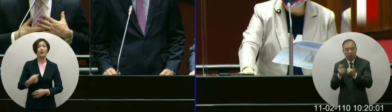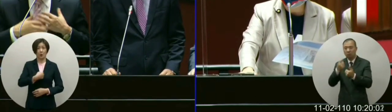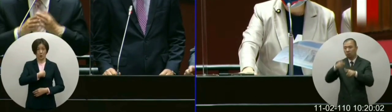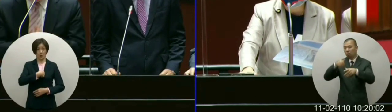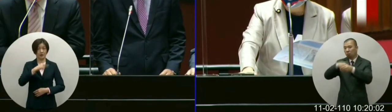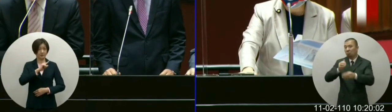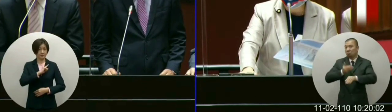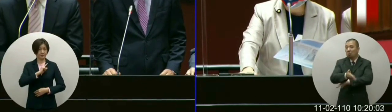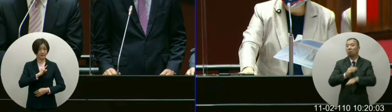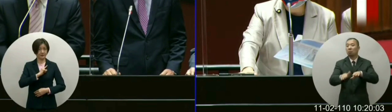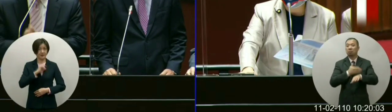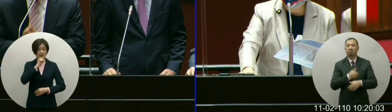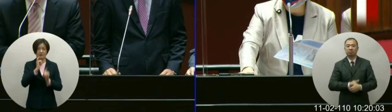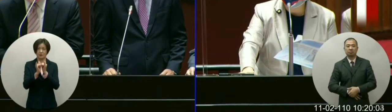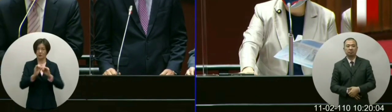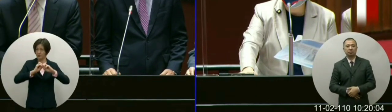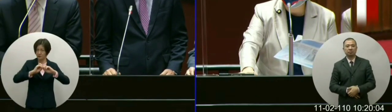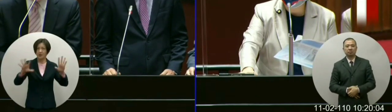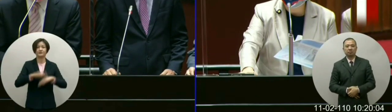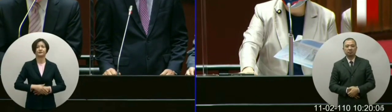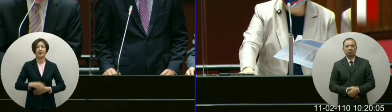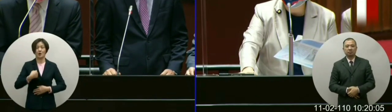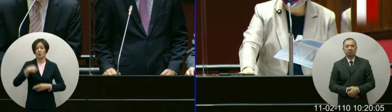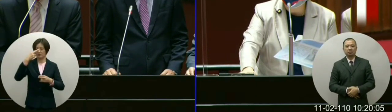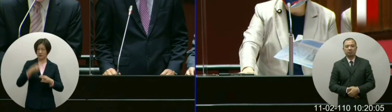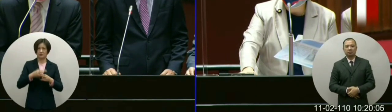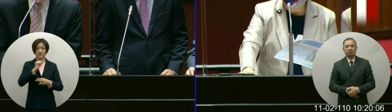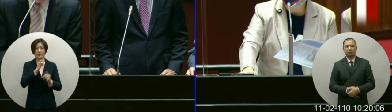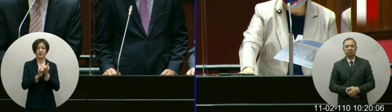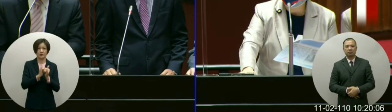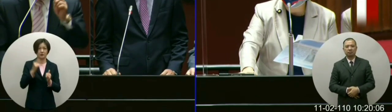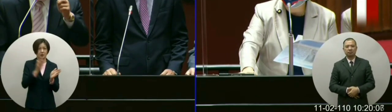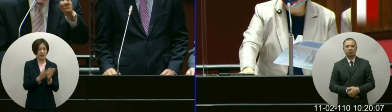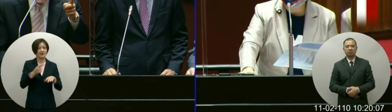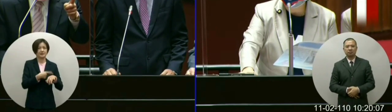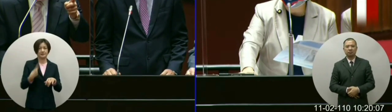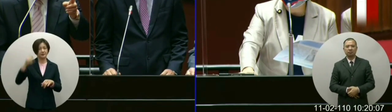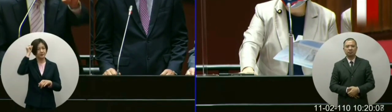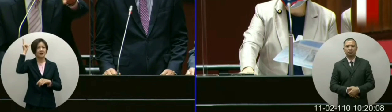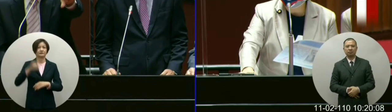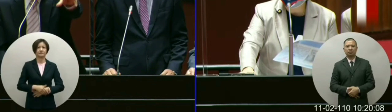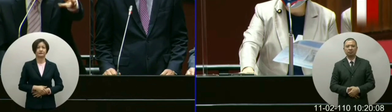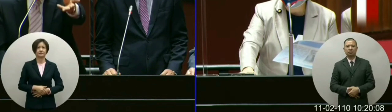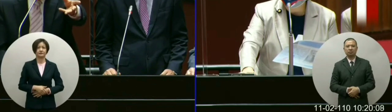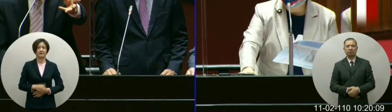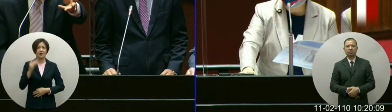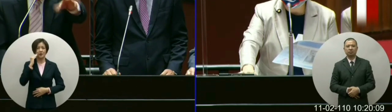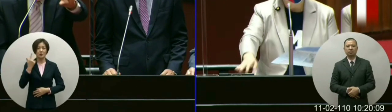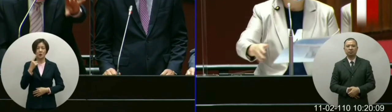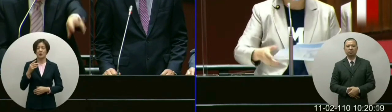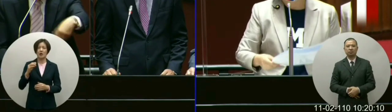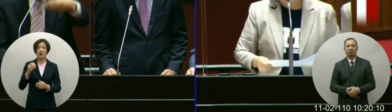我向人民报告我相信台湾人民的理性跟自卫只要不被扭